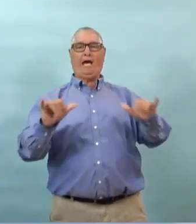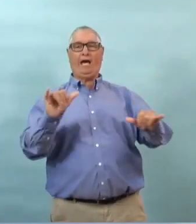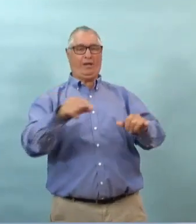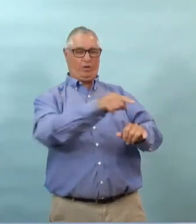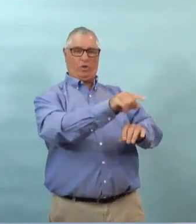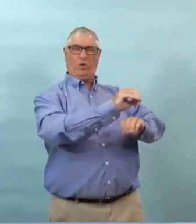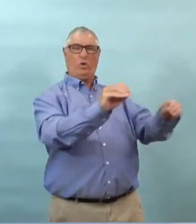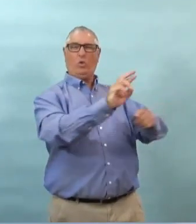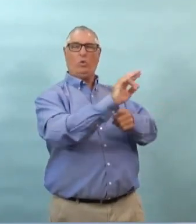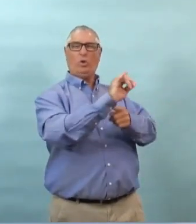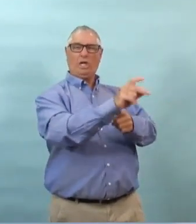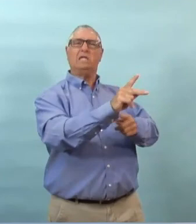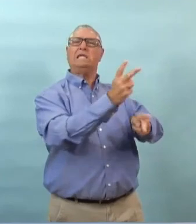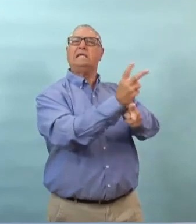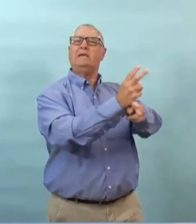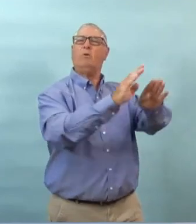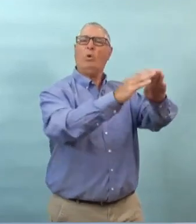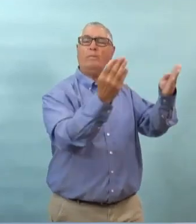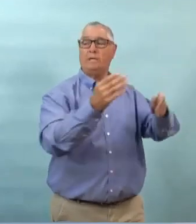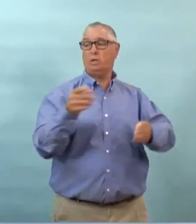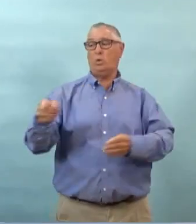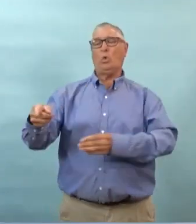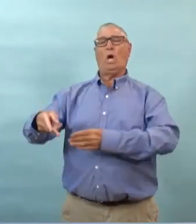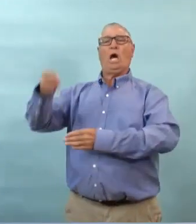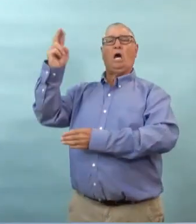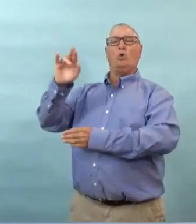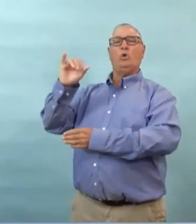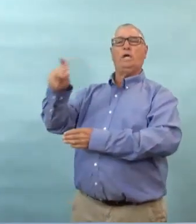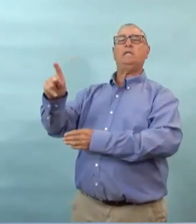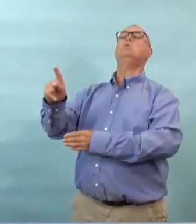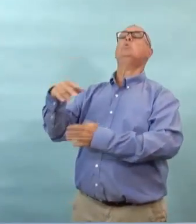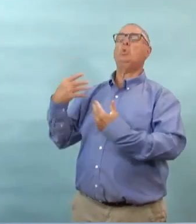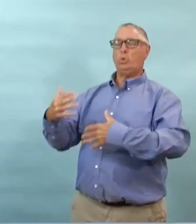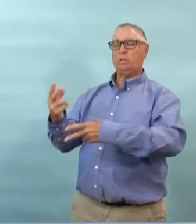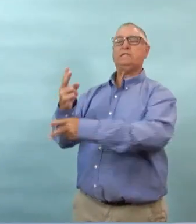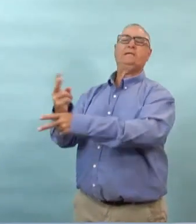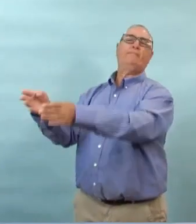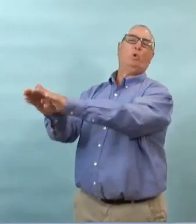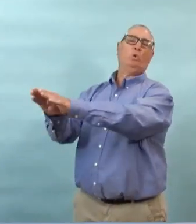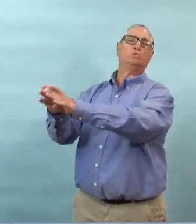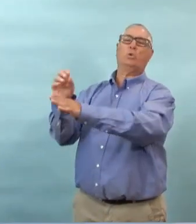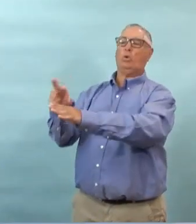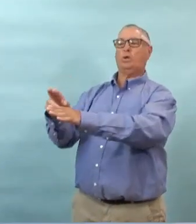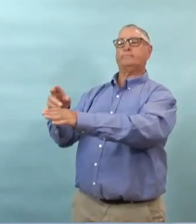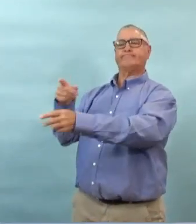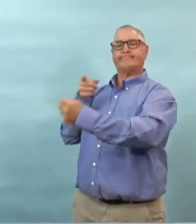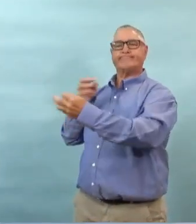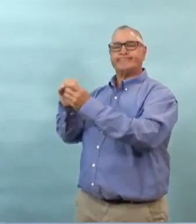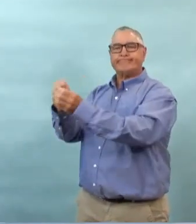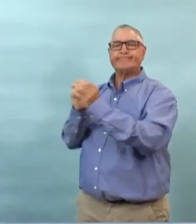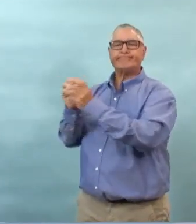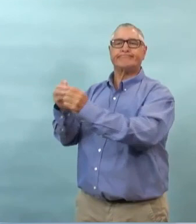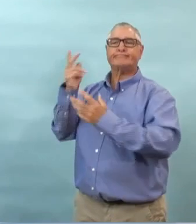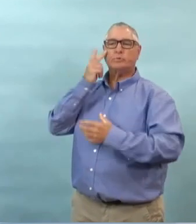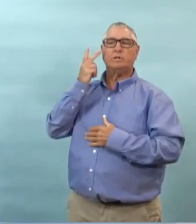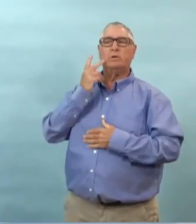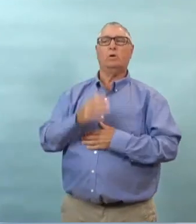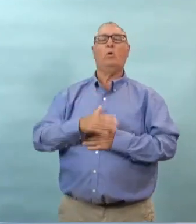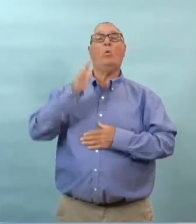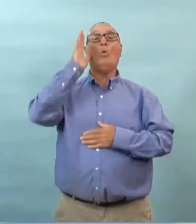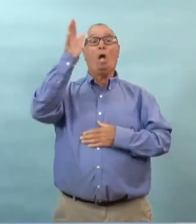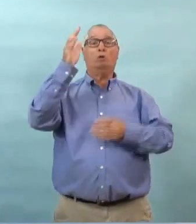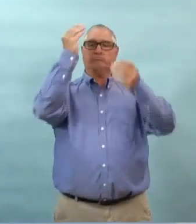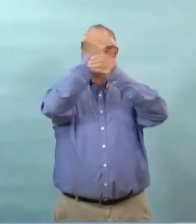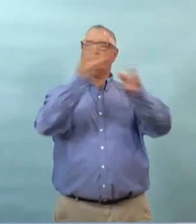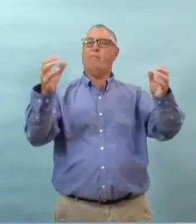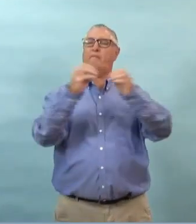peut continuer à établir un équilibre entre cette priorité sur la santé et la sécurité tout en autoriser les gens à voyager d'une communauté à l'autre